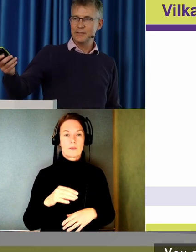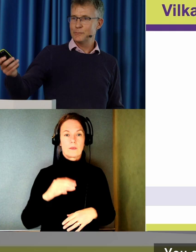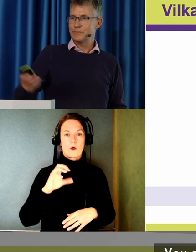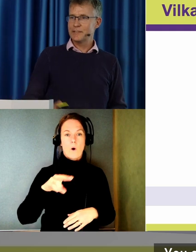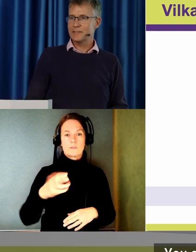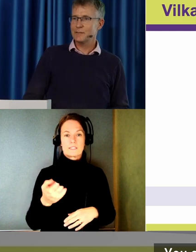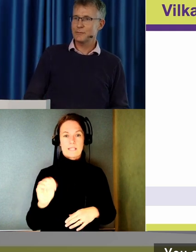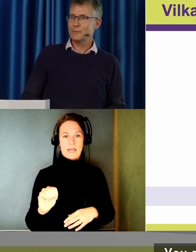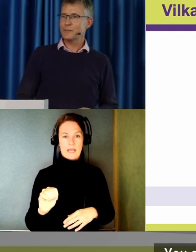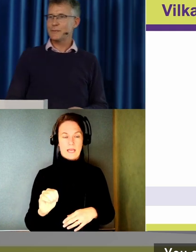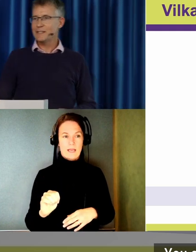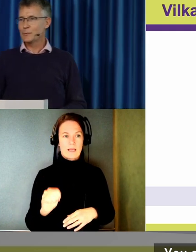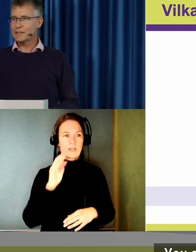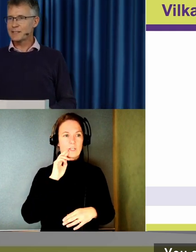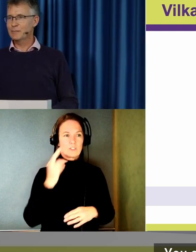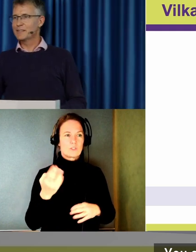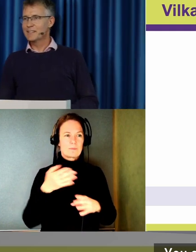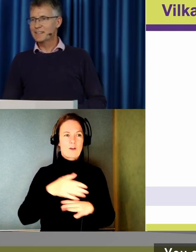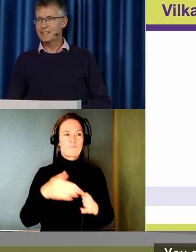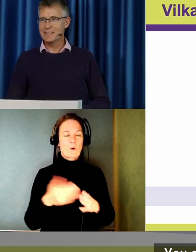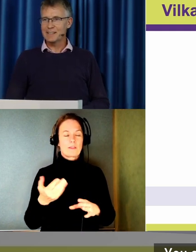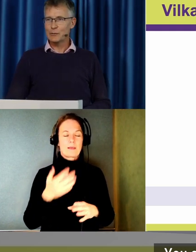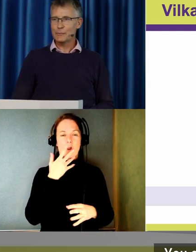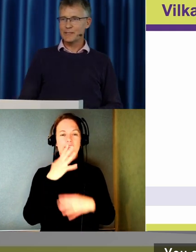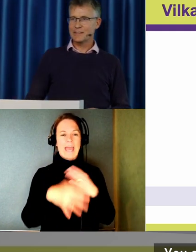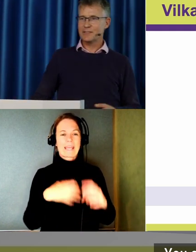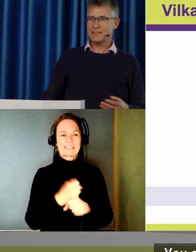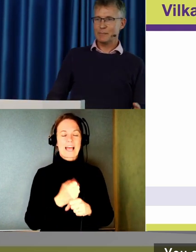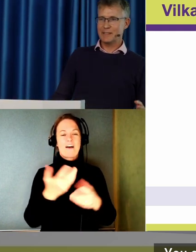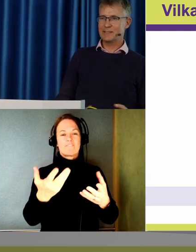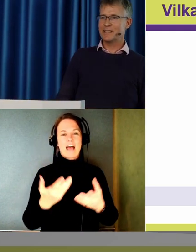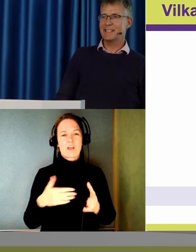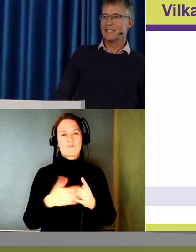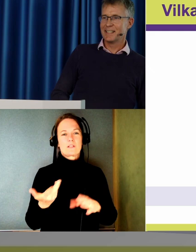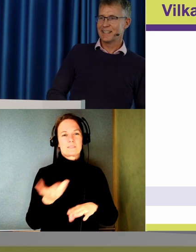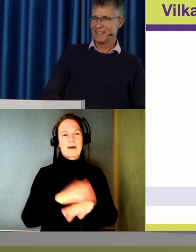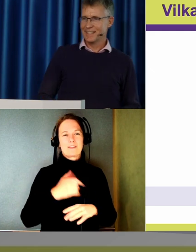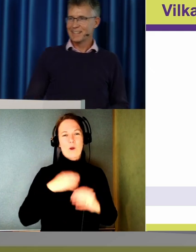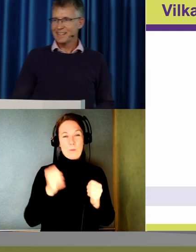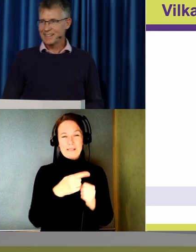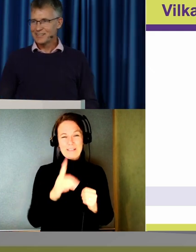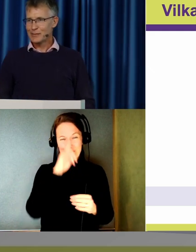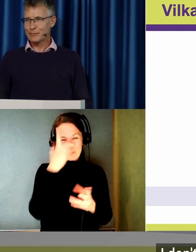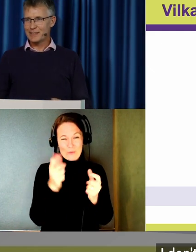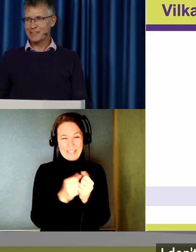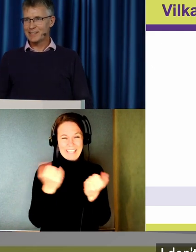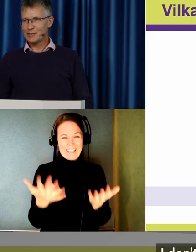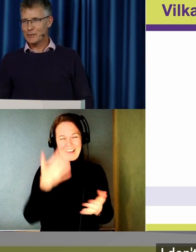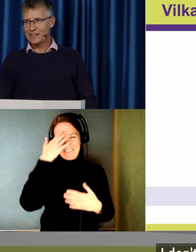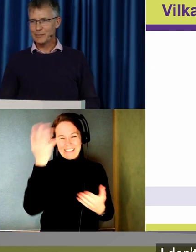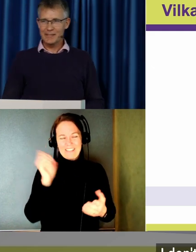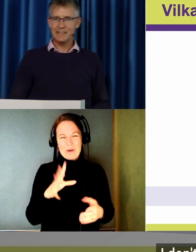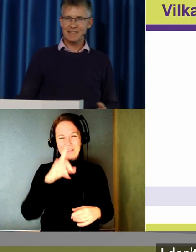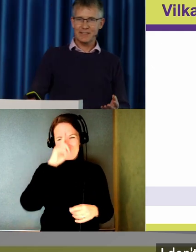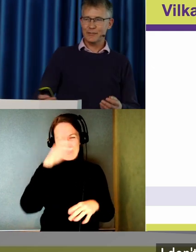You visitors from Spain, welcome. And I hope you understood something today. I don't know if you understand